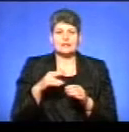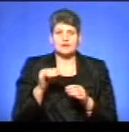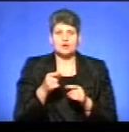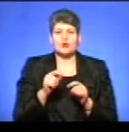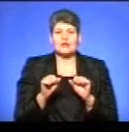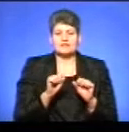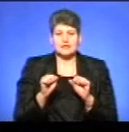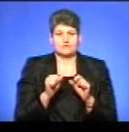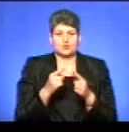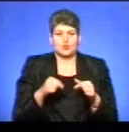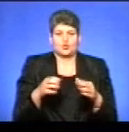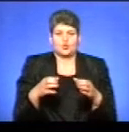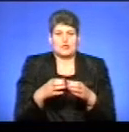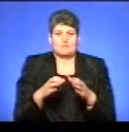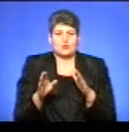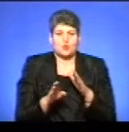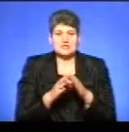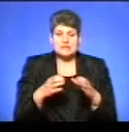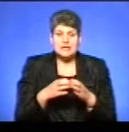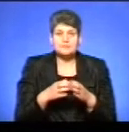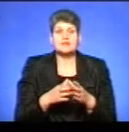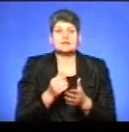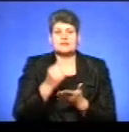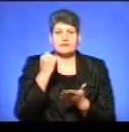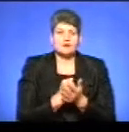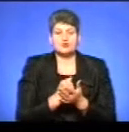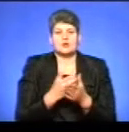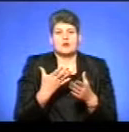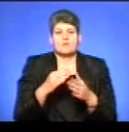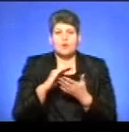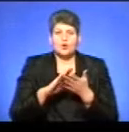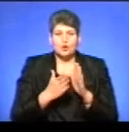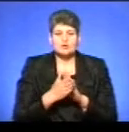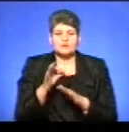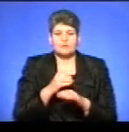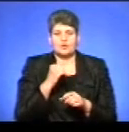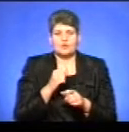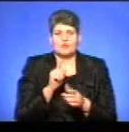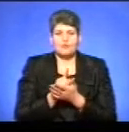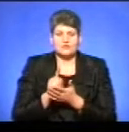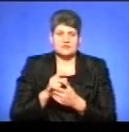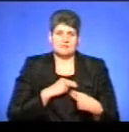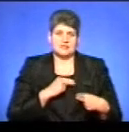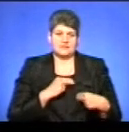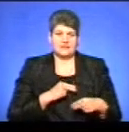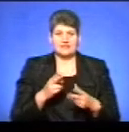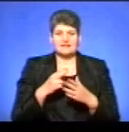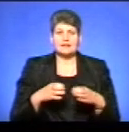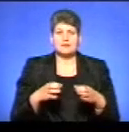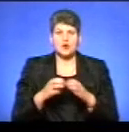структурних підрозділів, затверджує положення про структурні підрозділи та функціональні обов'язки працівників департаменту,